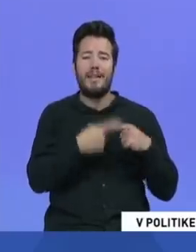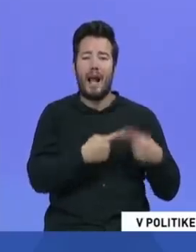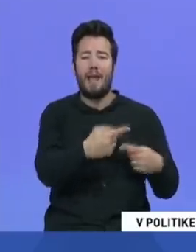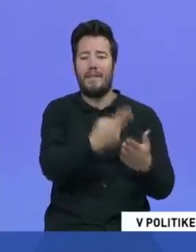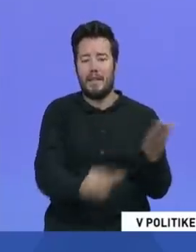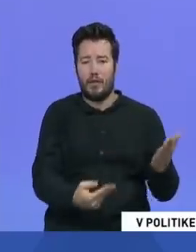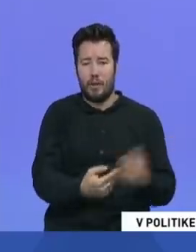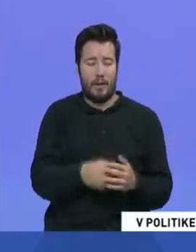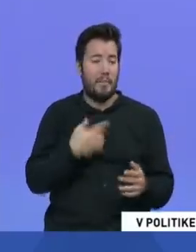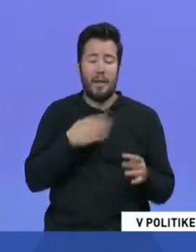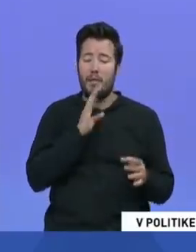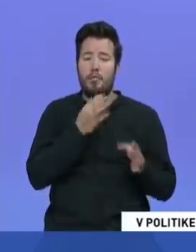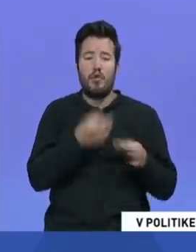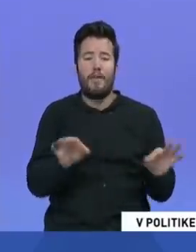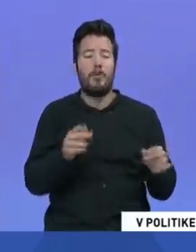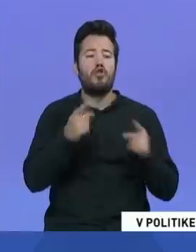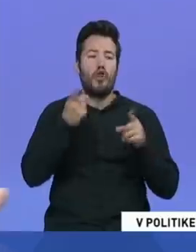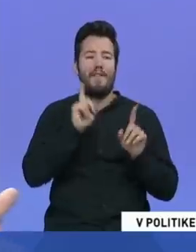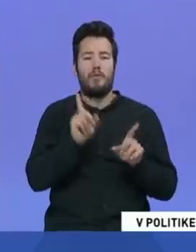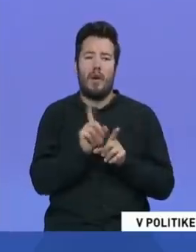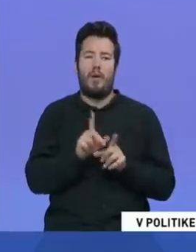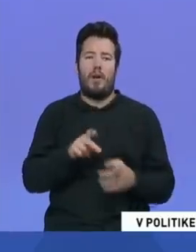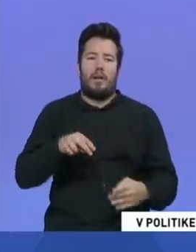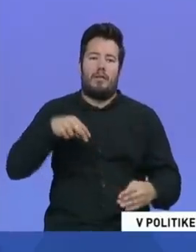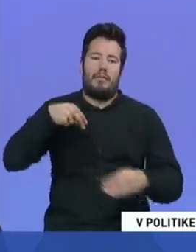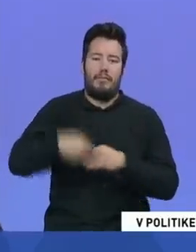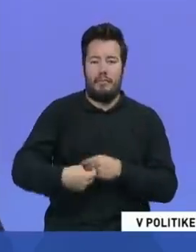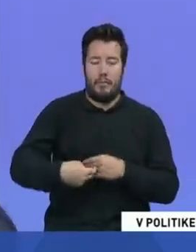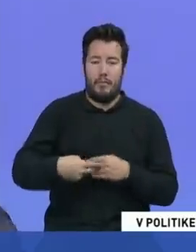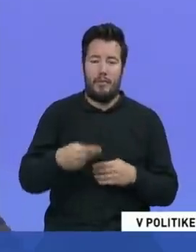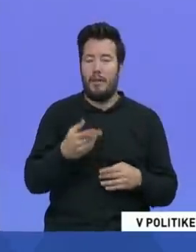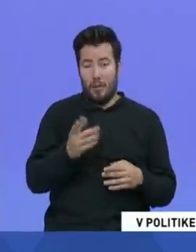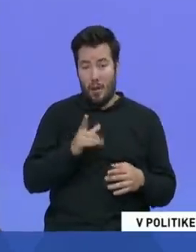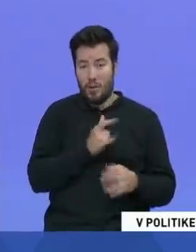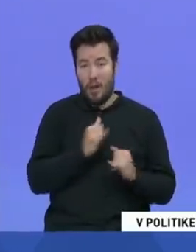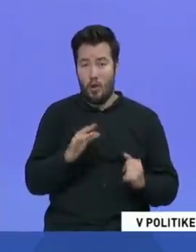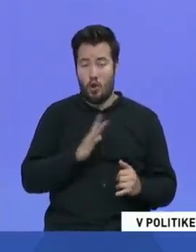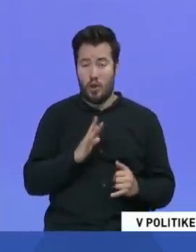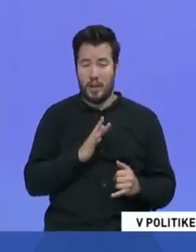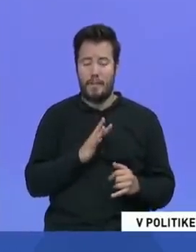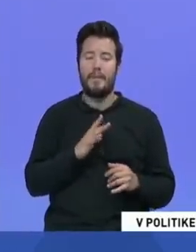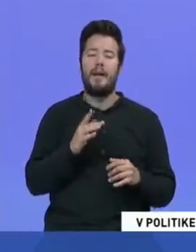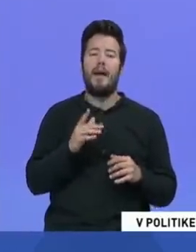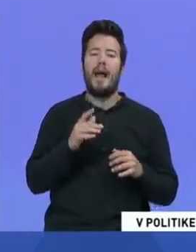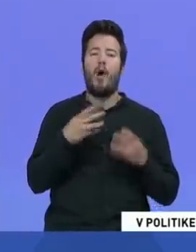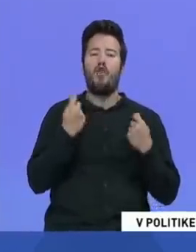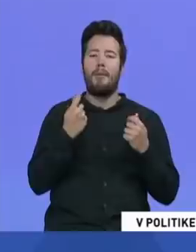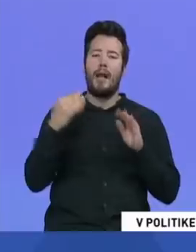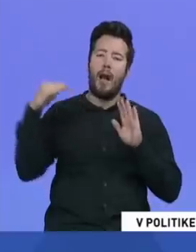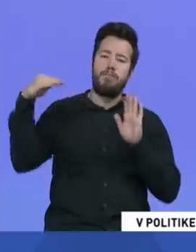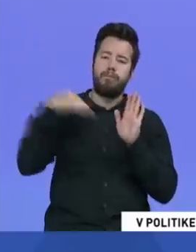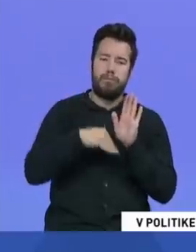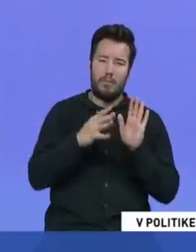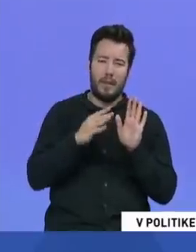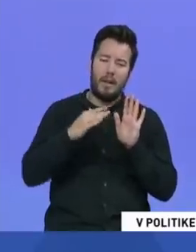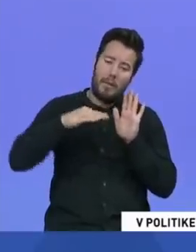aby Slovensko klaklo a to naozaj hrozí. Vidíme, že prepad ekonomiky síce nie je taký, aký sa dramaticky predpovedal, ale je na úrovni takmer 7 %.